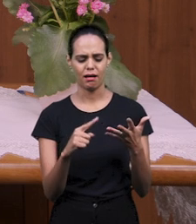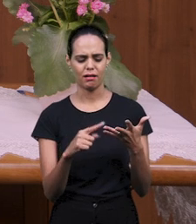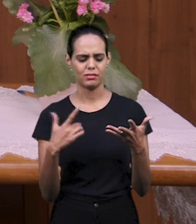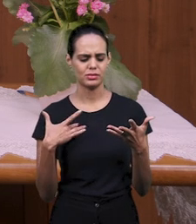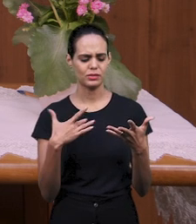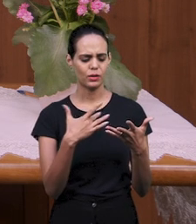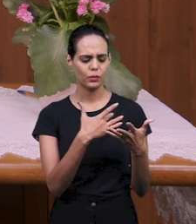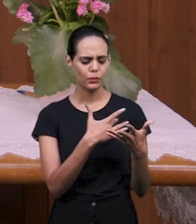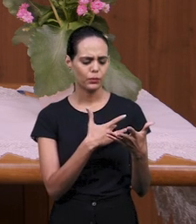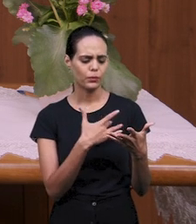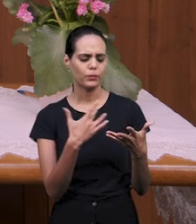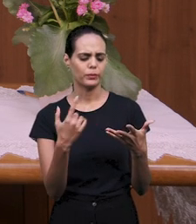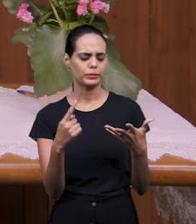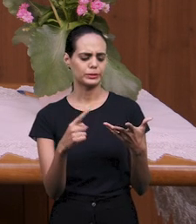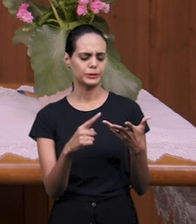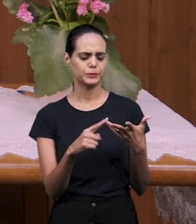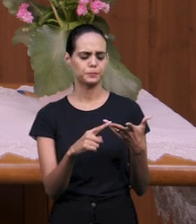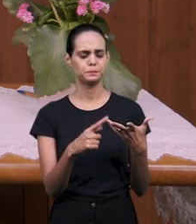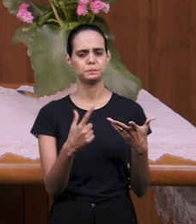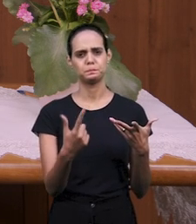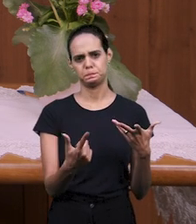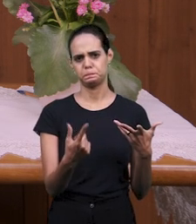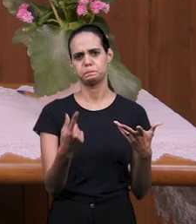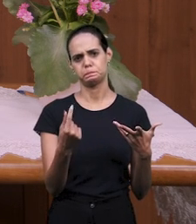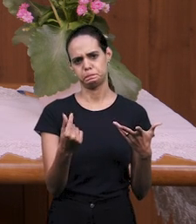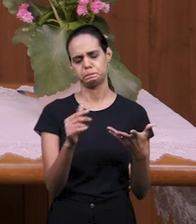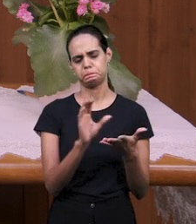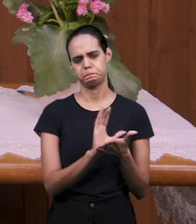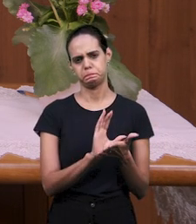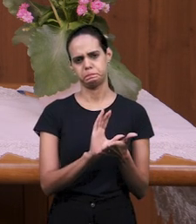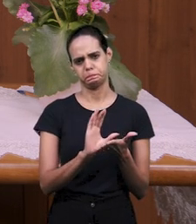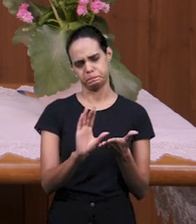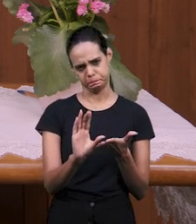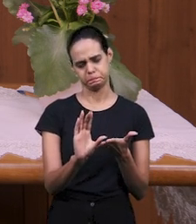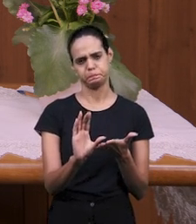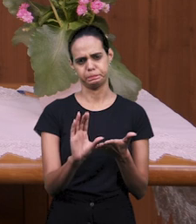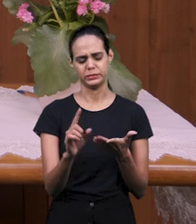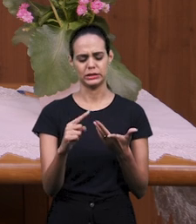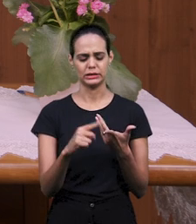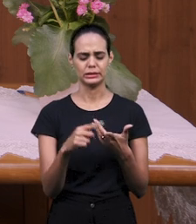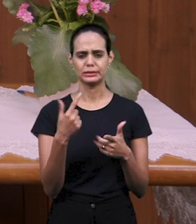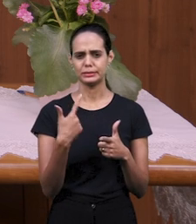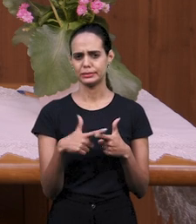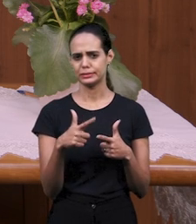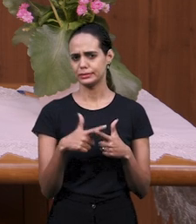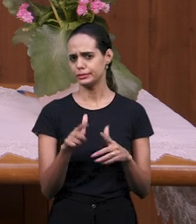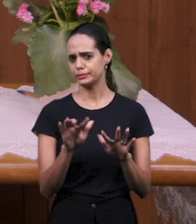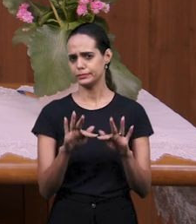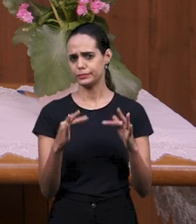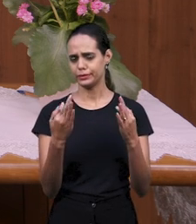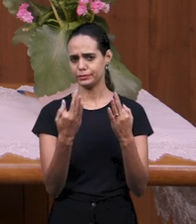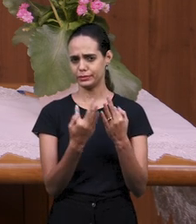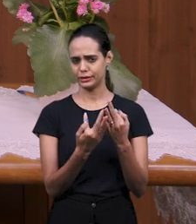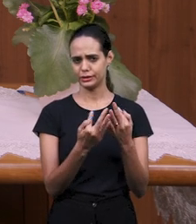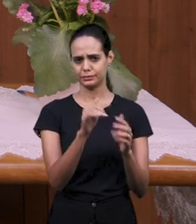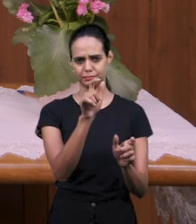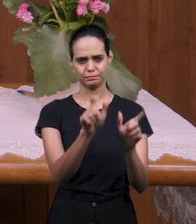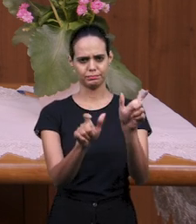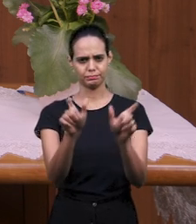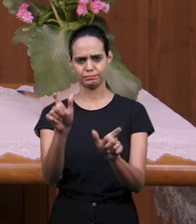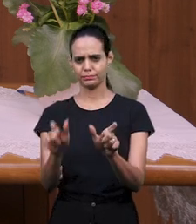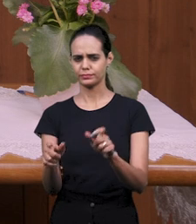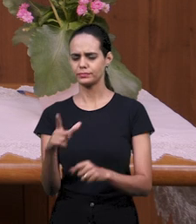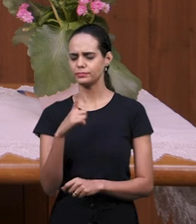финансовая нужда, иногда проблемы в семье. И каждый из нас сталкивается в жизни